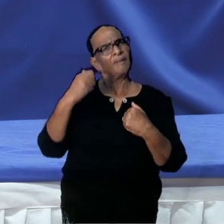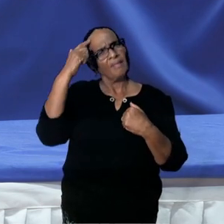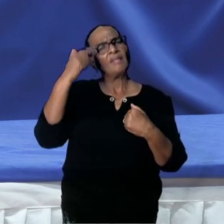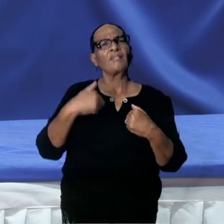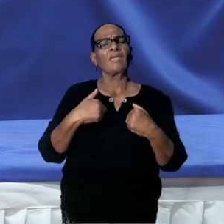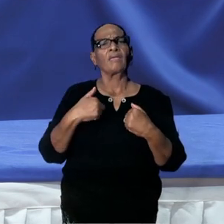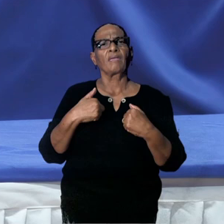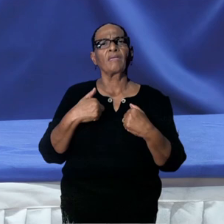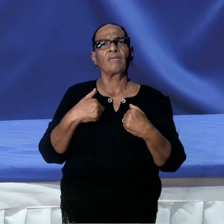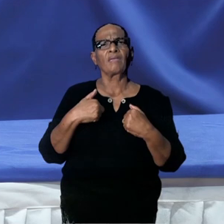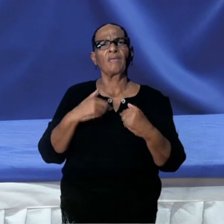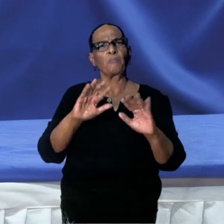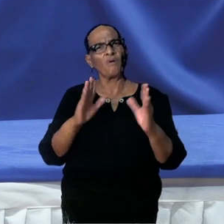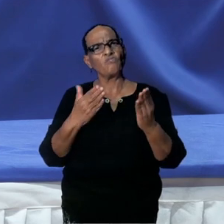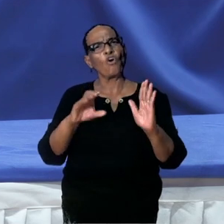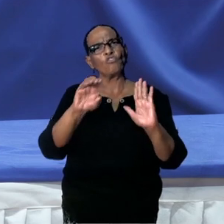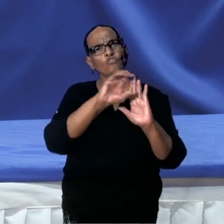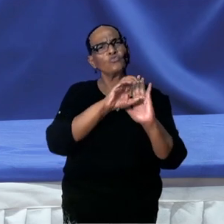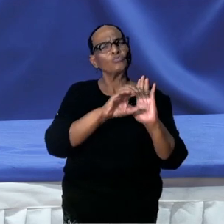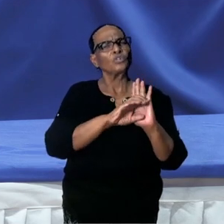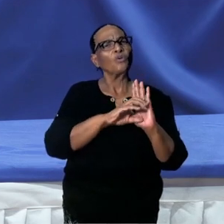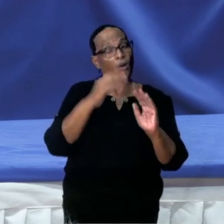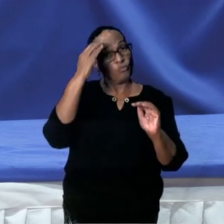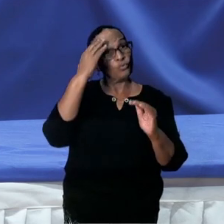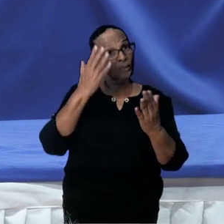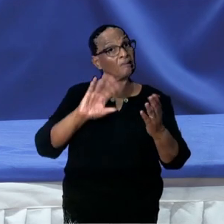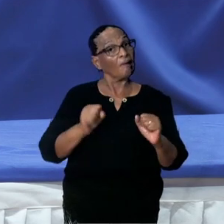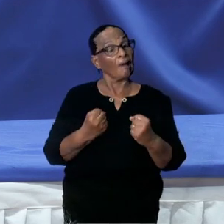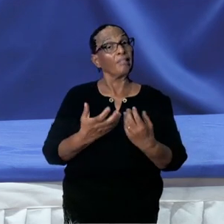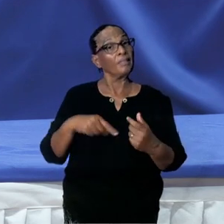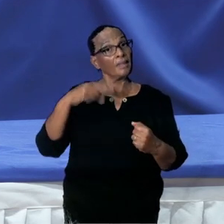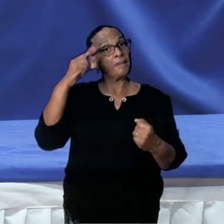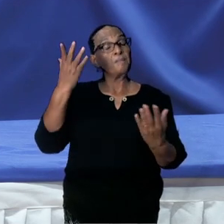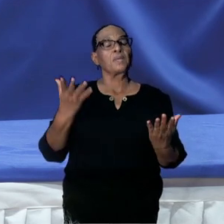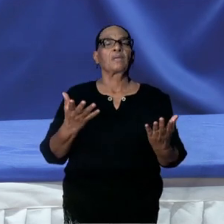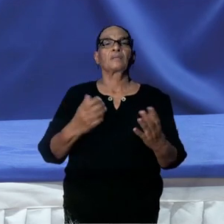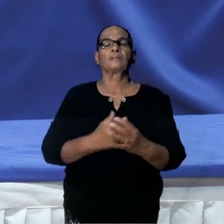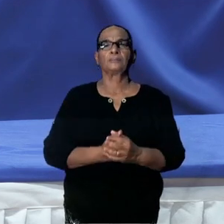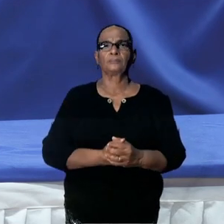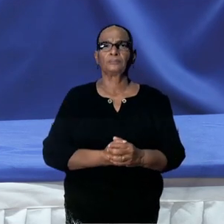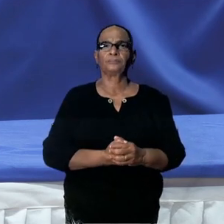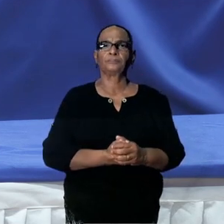volgens het protocol moet je erop bedacht zijn en moet je het in police hebben.